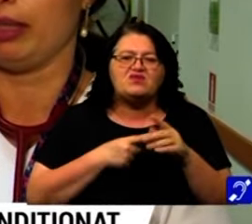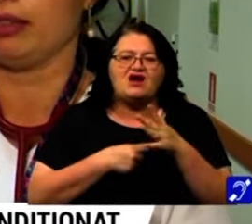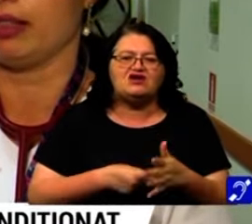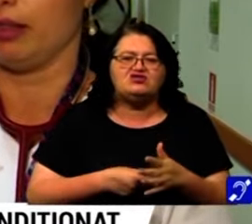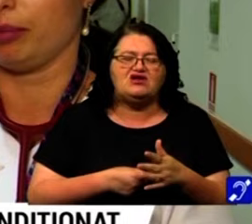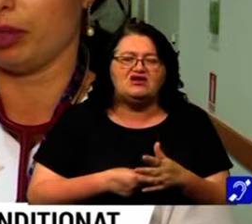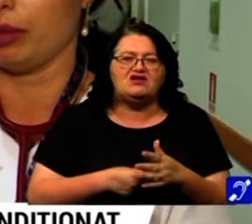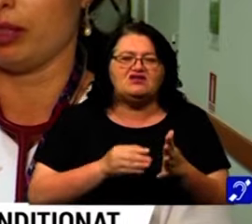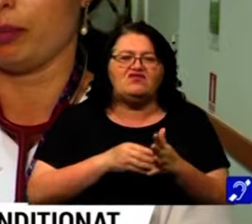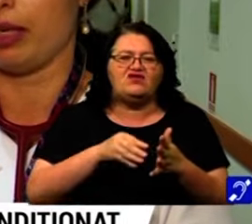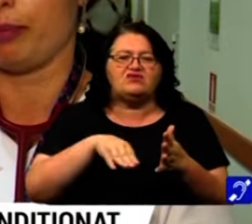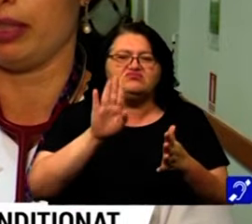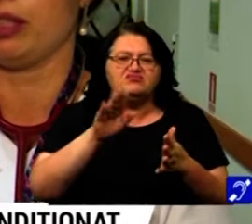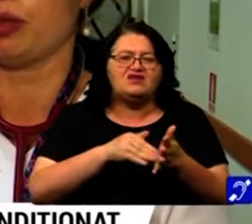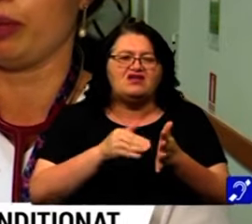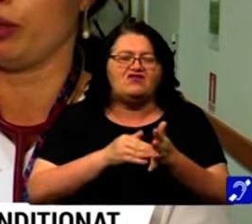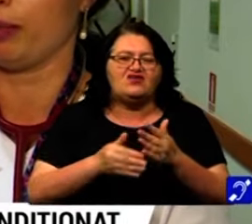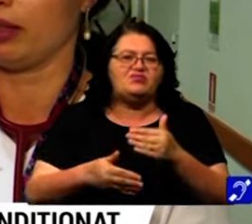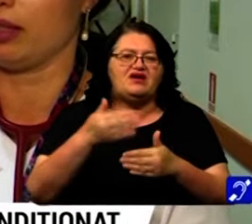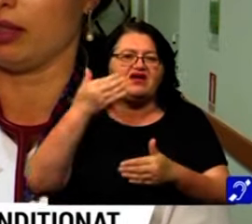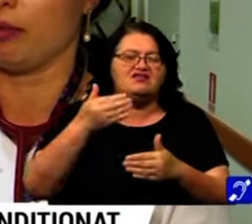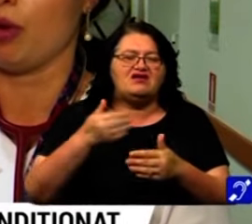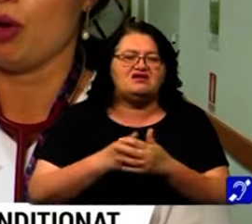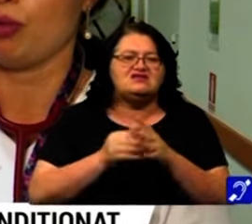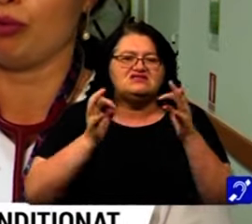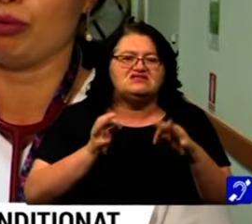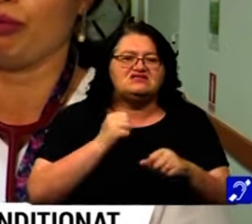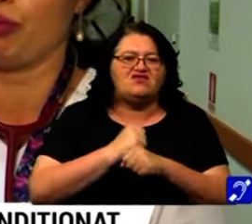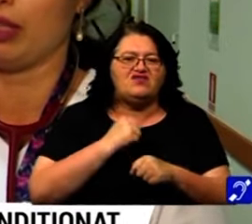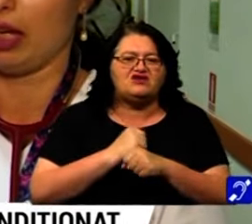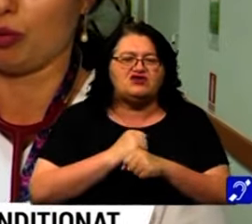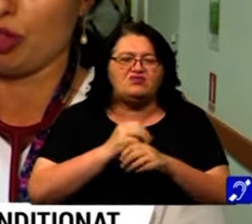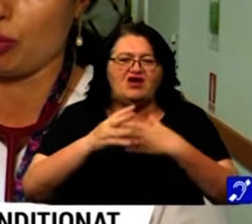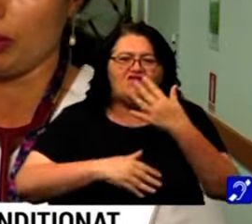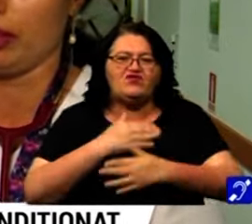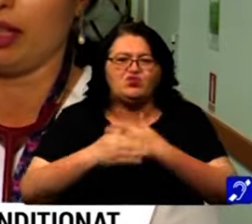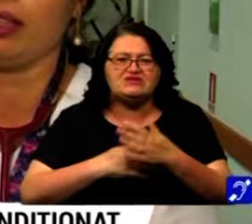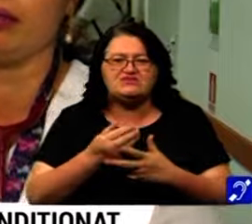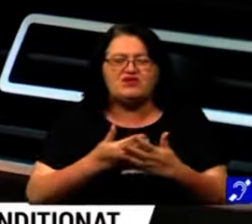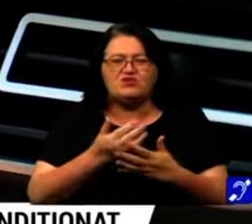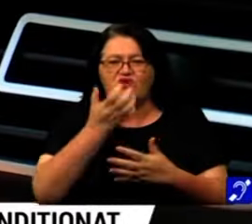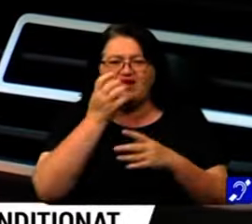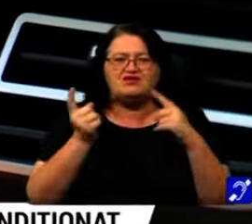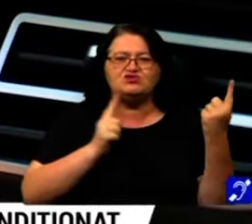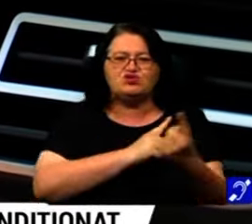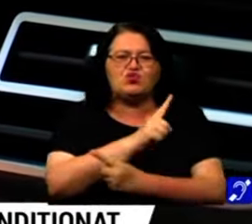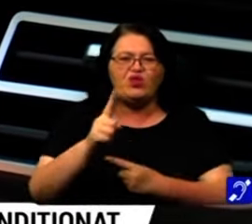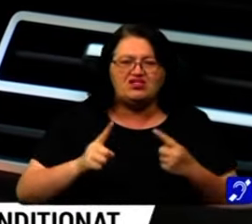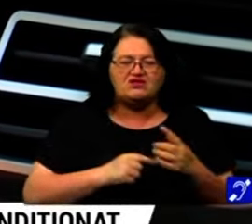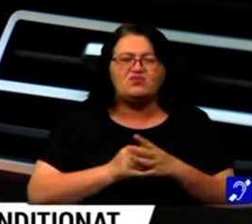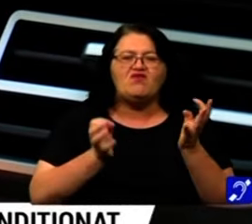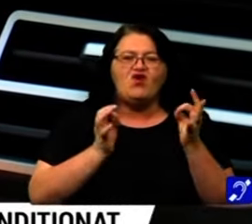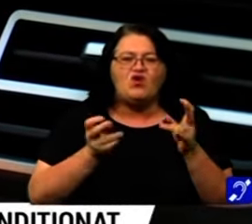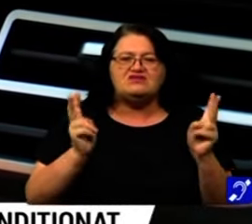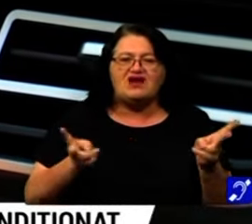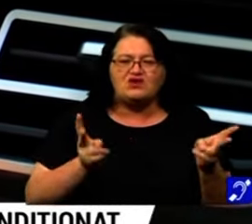palete să le îndreptăm spre peretele superiori, practic să creăm un flux de aer, un circuit de aer. Utilizarea